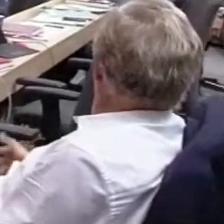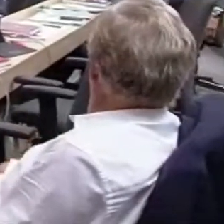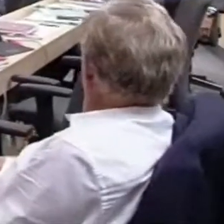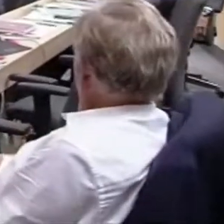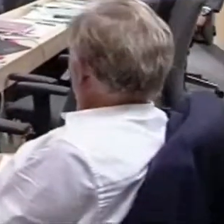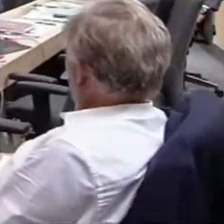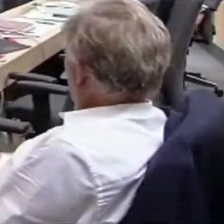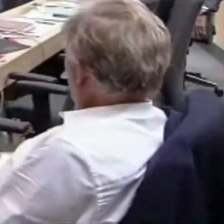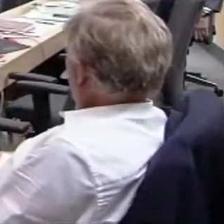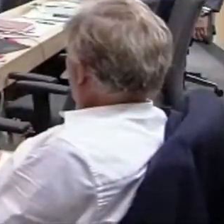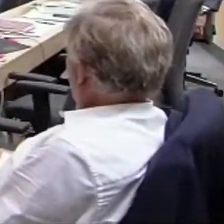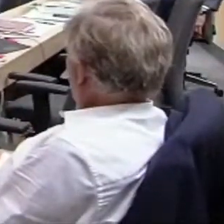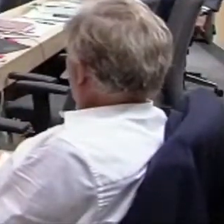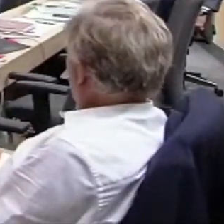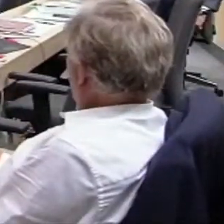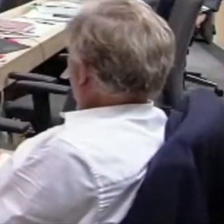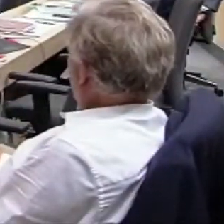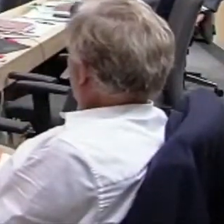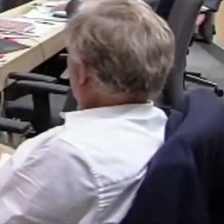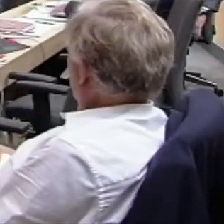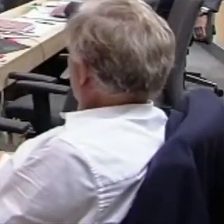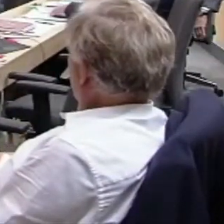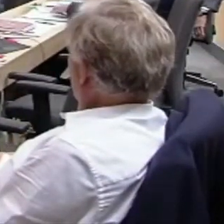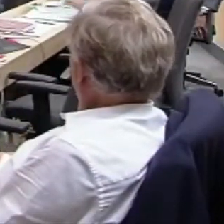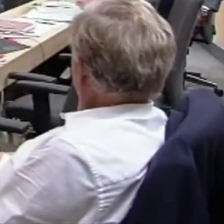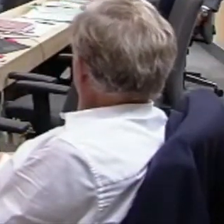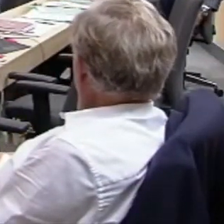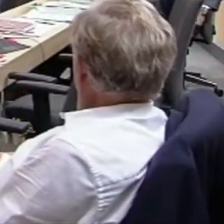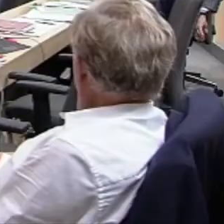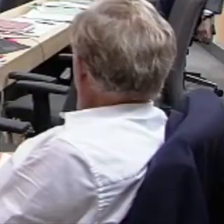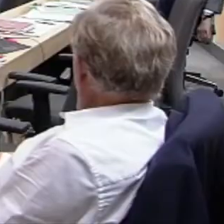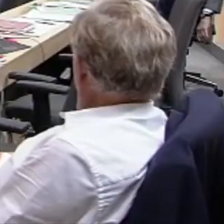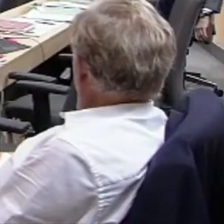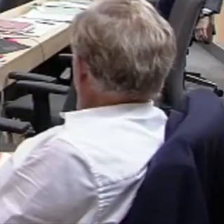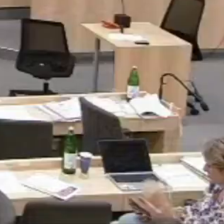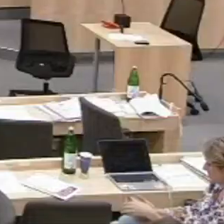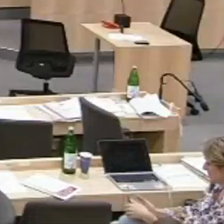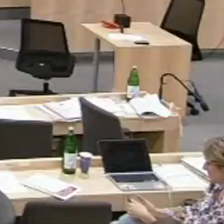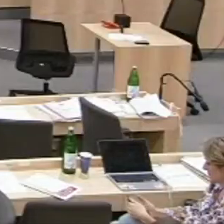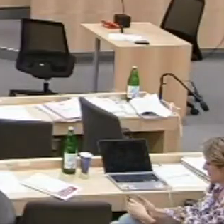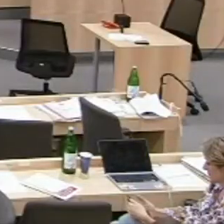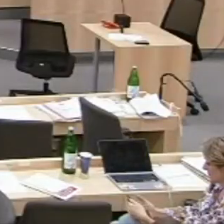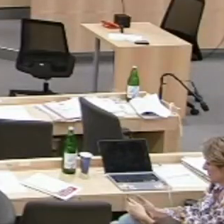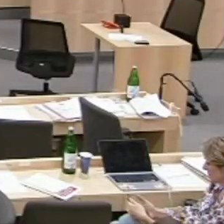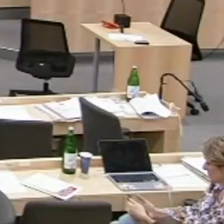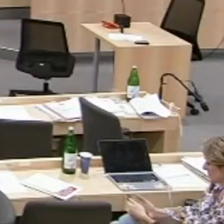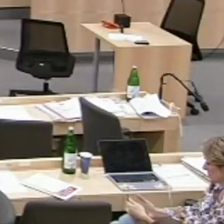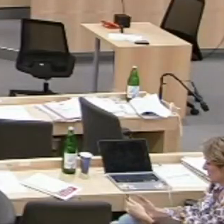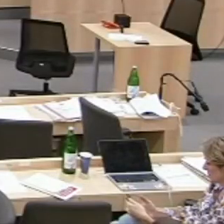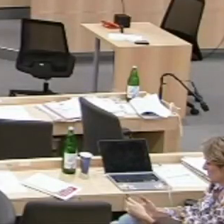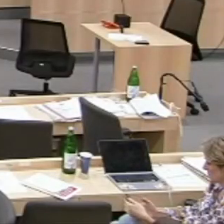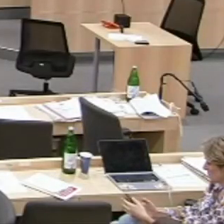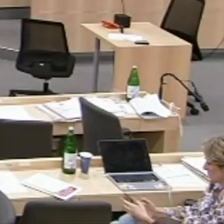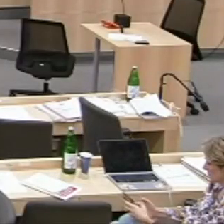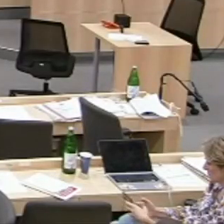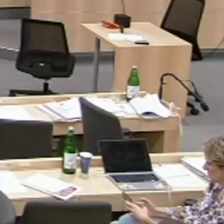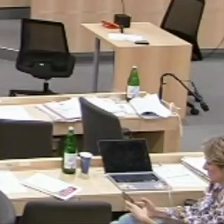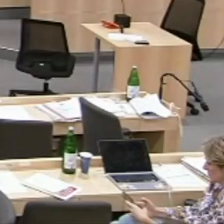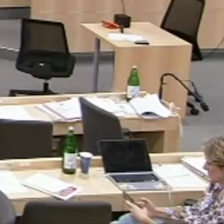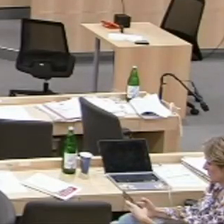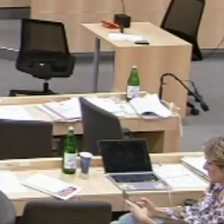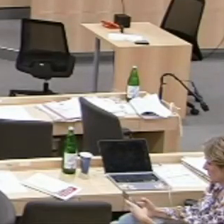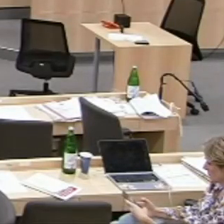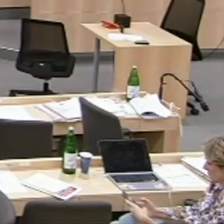Dringliche der FPÖ an den Bundeskanzler, der dann nicht erschienen ist, sondern von der Staatssekretärin Claudia